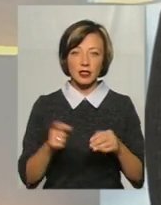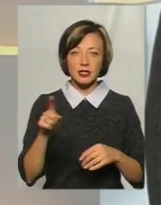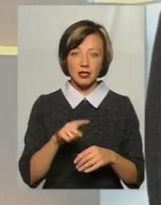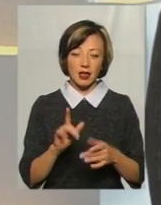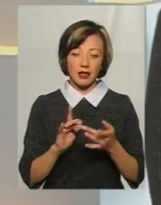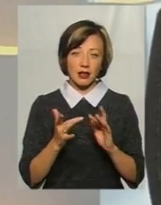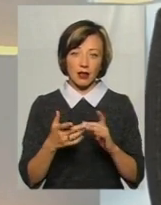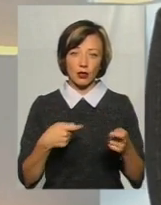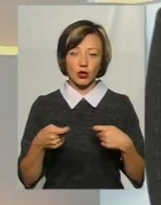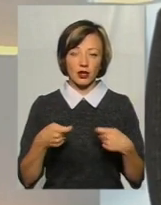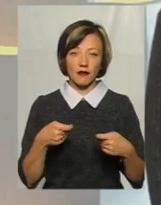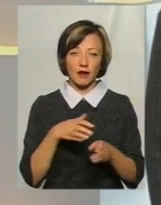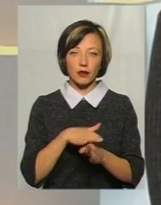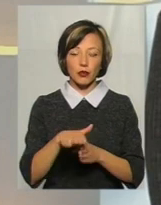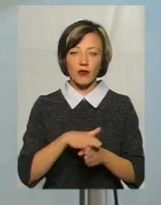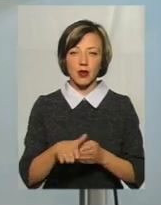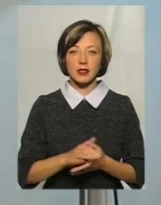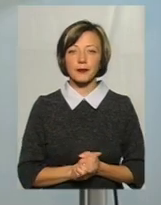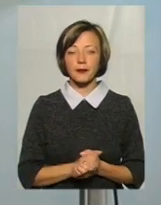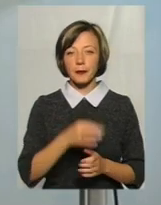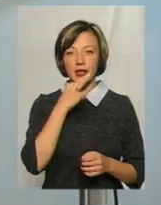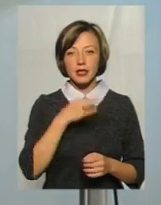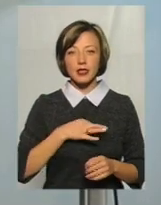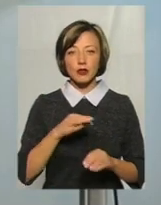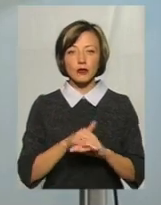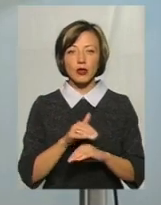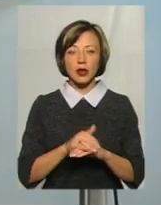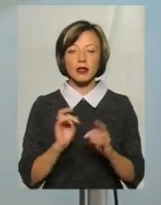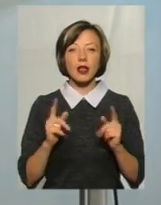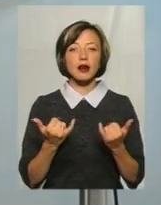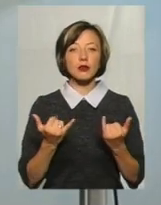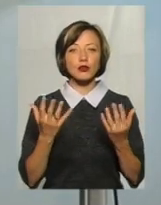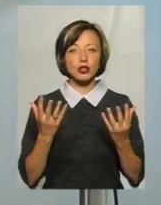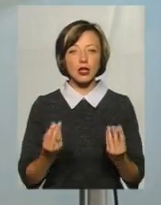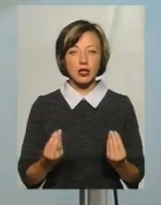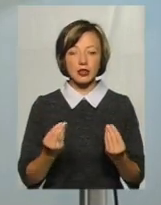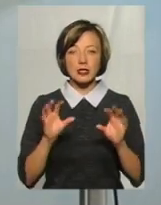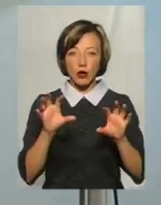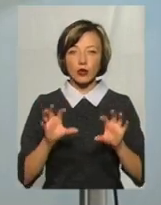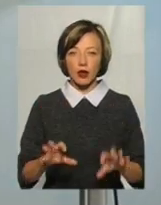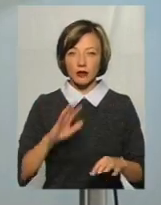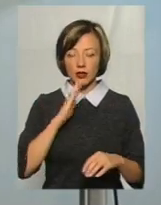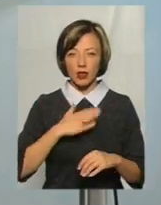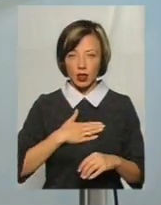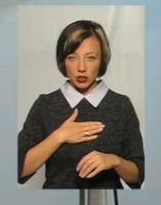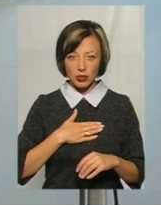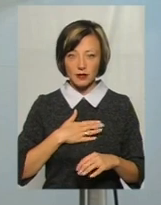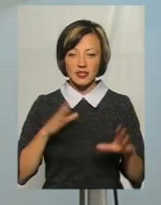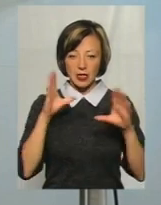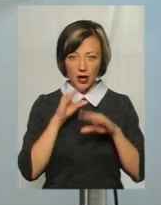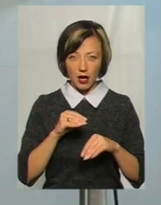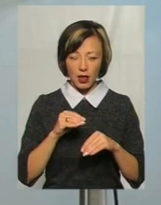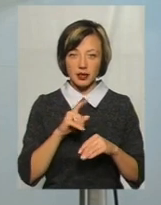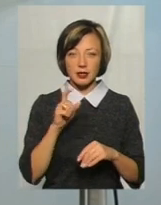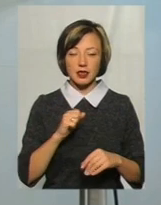онлайн-торгівля. Скажіть, будь ласка, а як на сьогоднішній день законодавство наше, вітчизняне, воно встигає